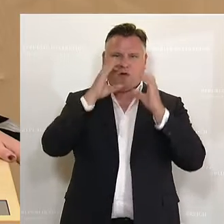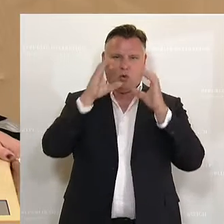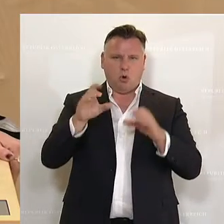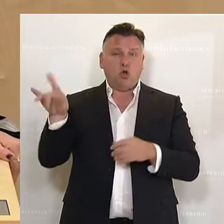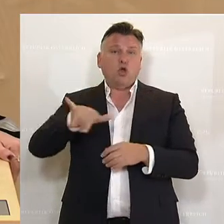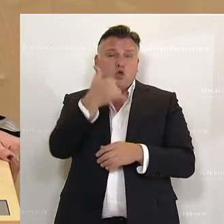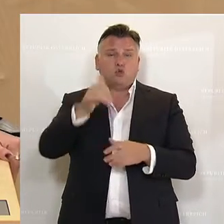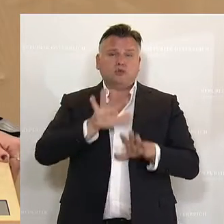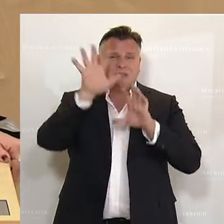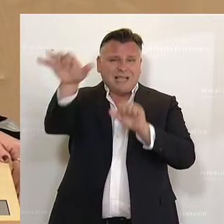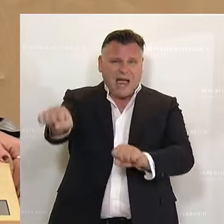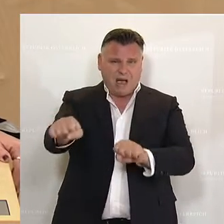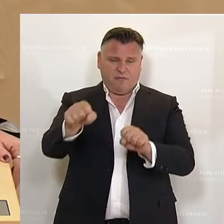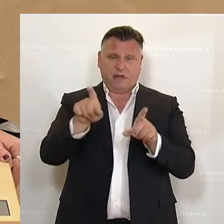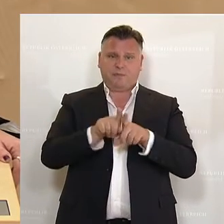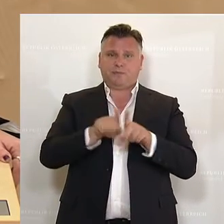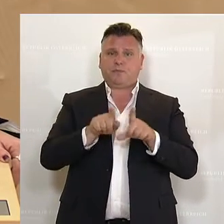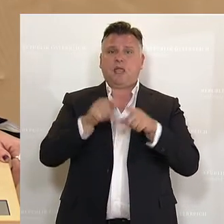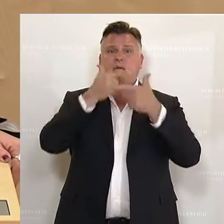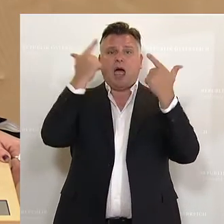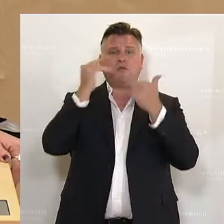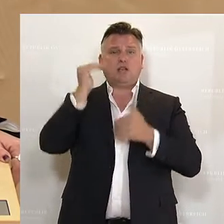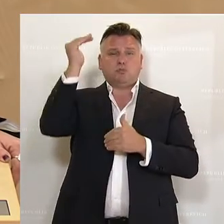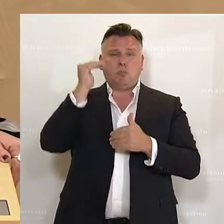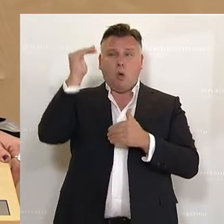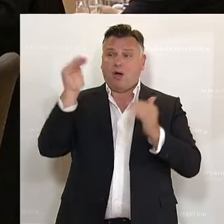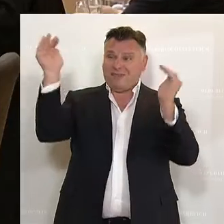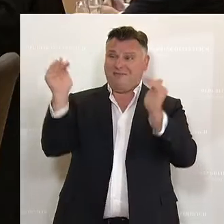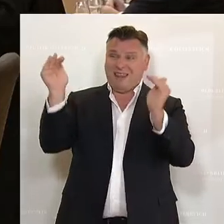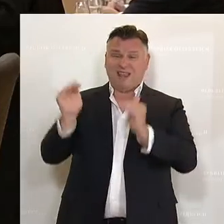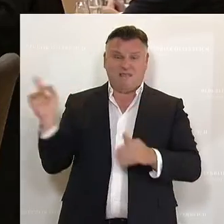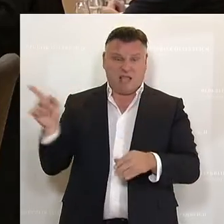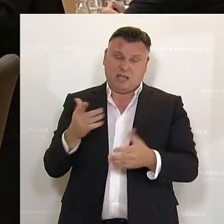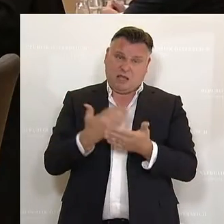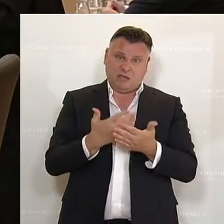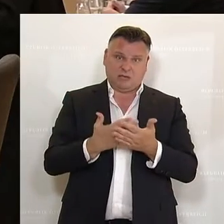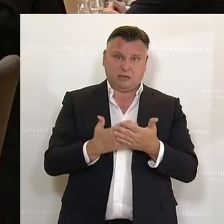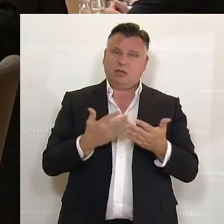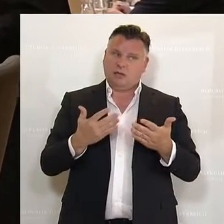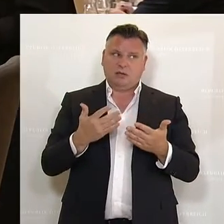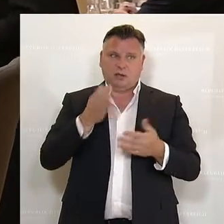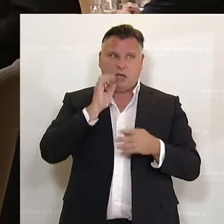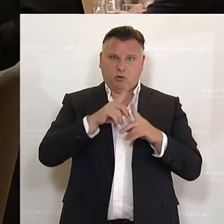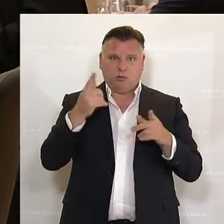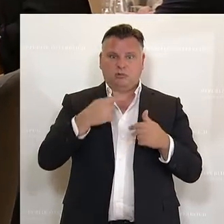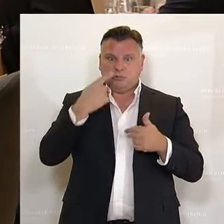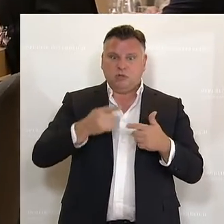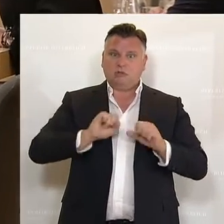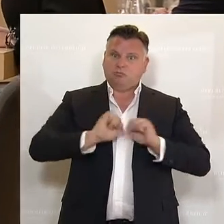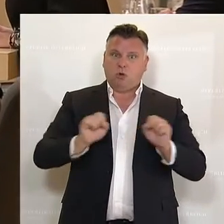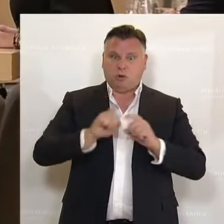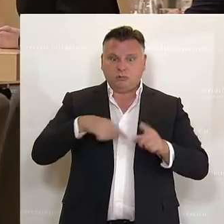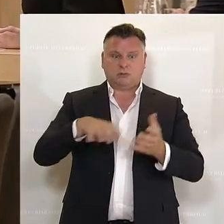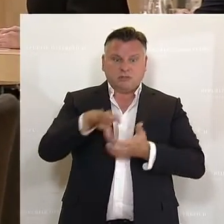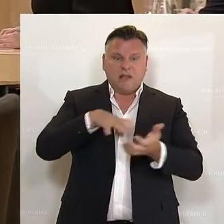Justiz, die Ausdünnung von Aufklärungsbehörden und, und, und. Geschätzte Damen und Herren, ein Skandal nach dem anderen und